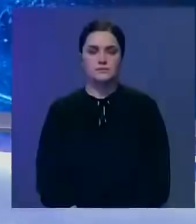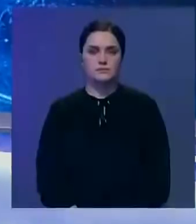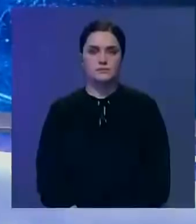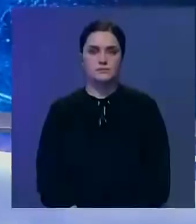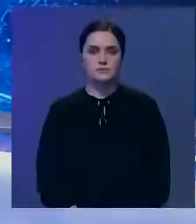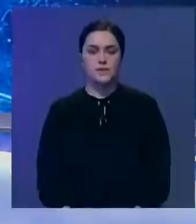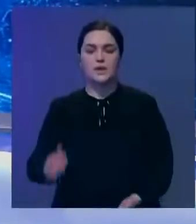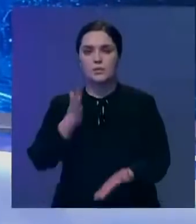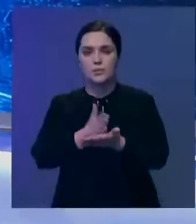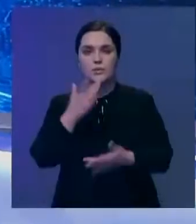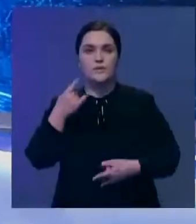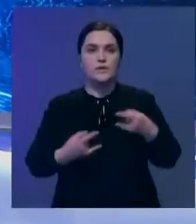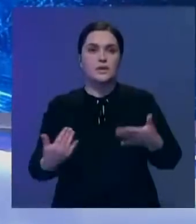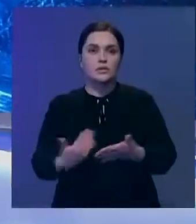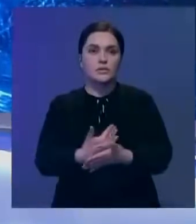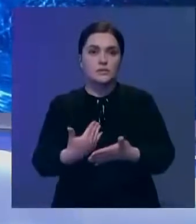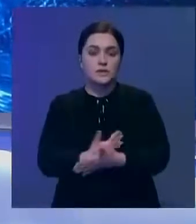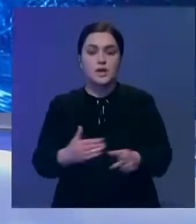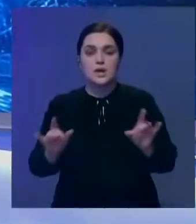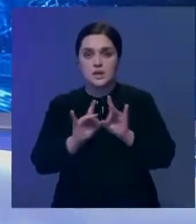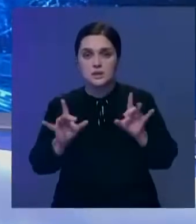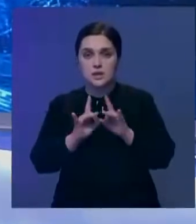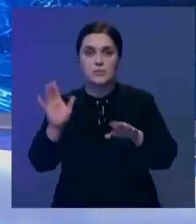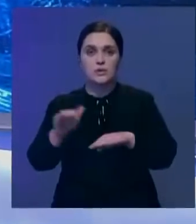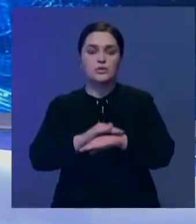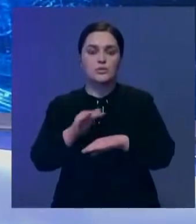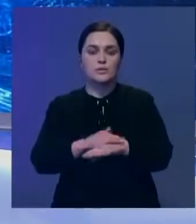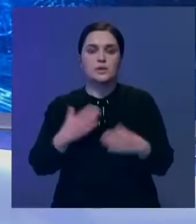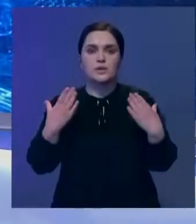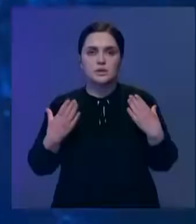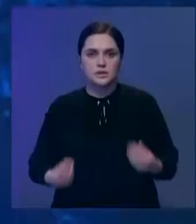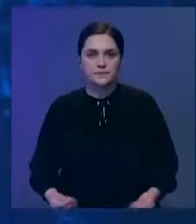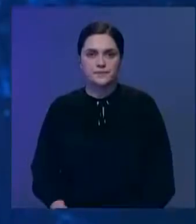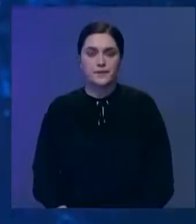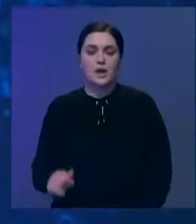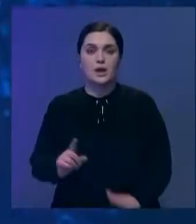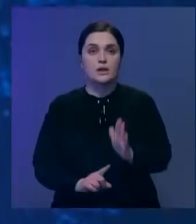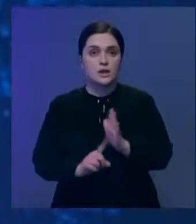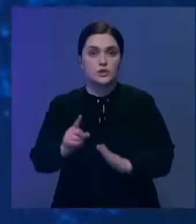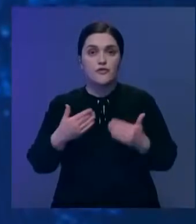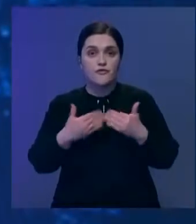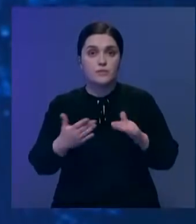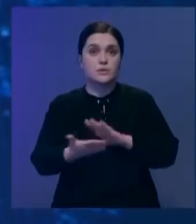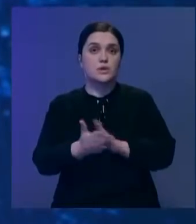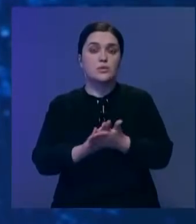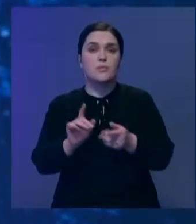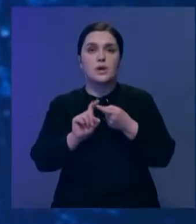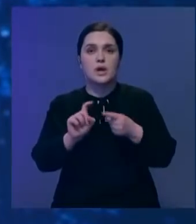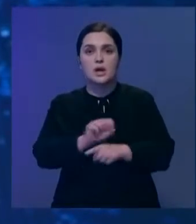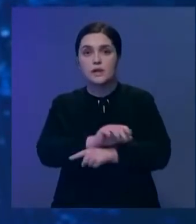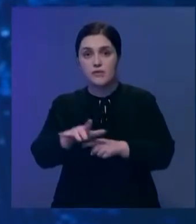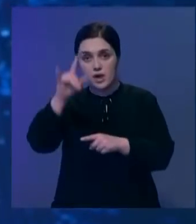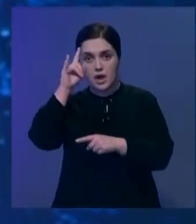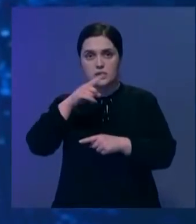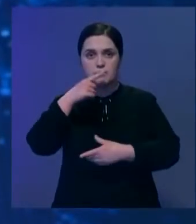В эфире новости в студии. Работает Виктория Антонишна, Алмаз Ашим. Добрый день. Выпуск начнем с ситуации по коронавирусу.